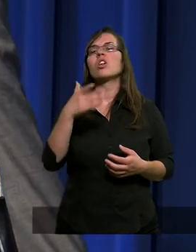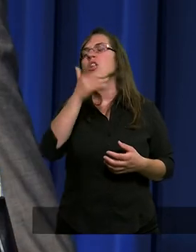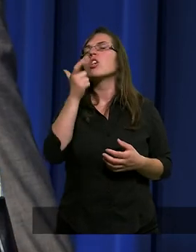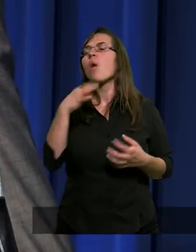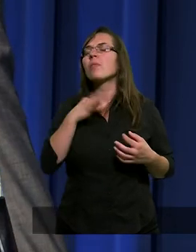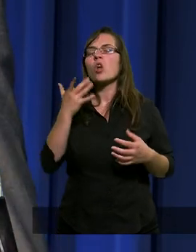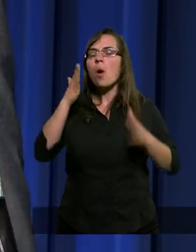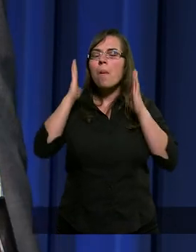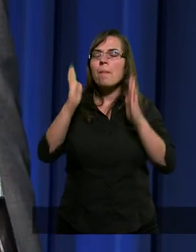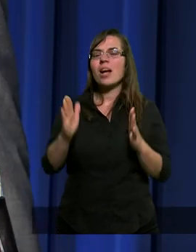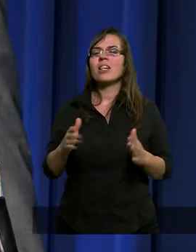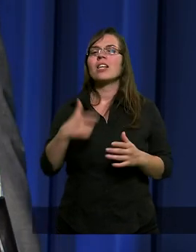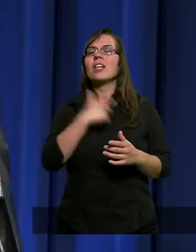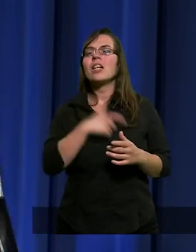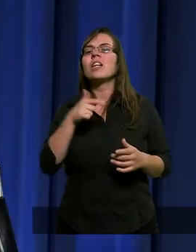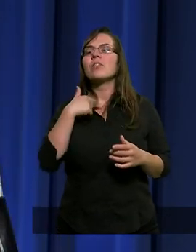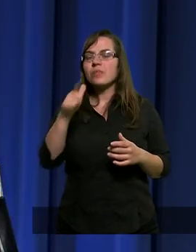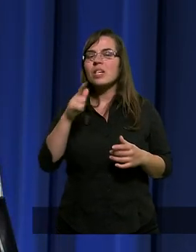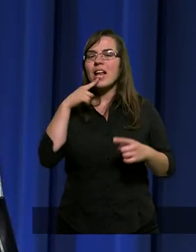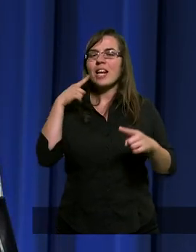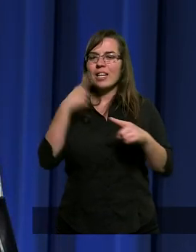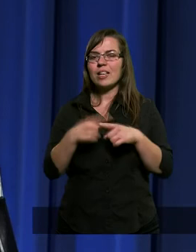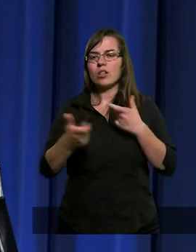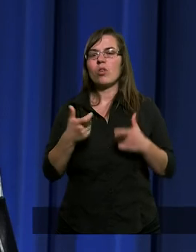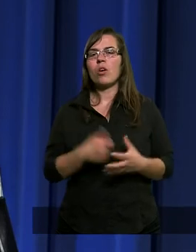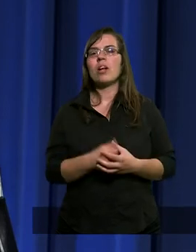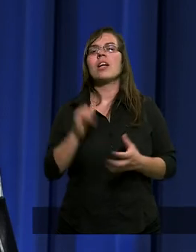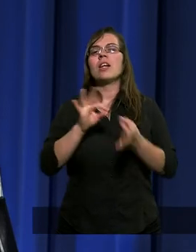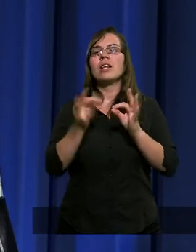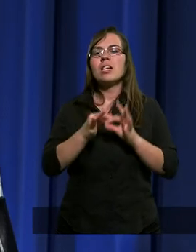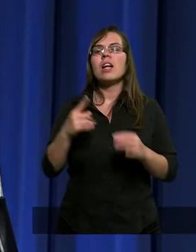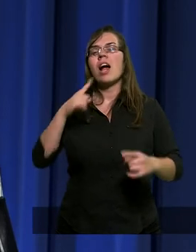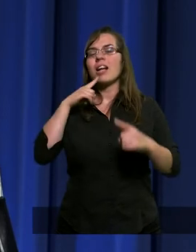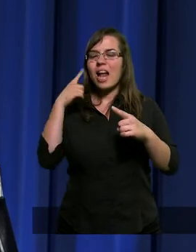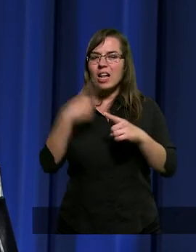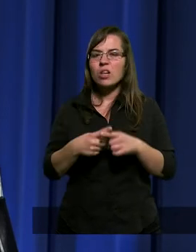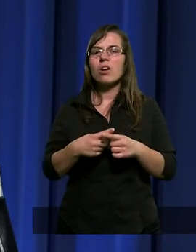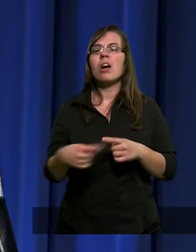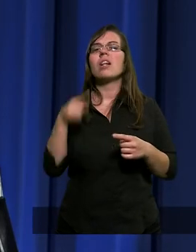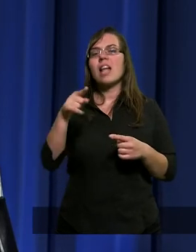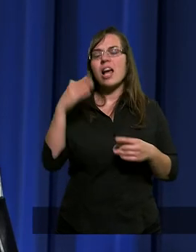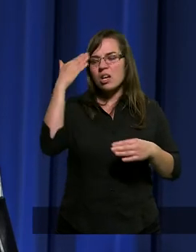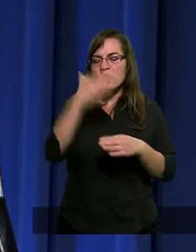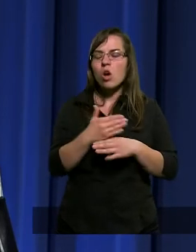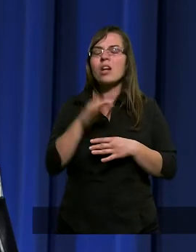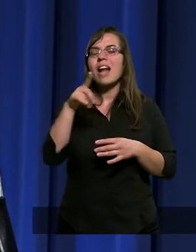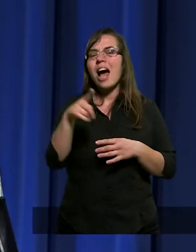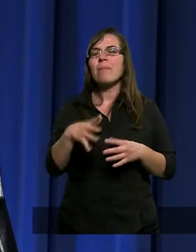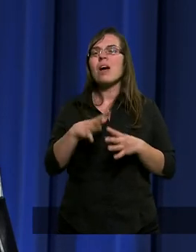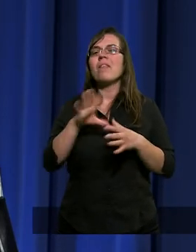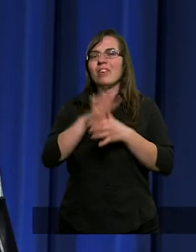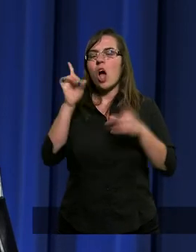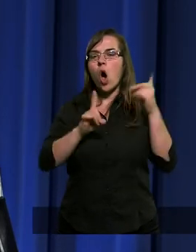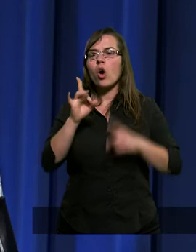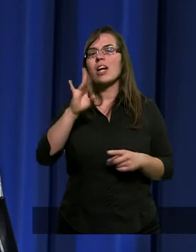Obojętnie co będzie, ojcze, ja się decyduję. I gdy zadecydował, tej nocy, tam w